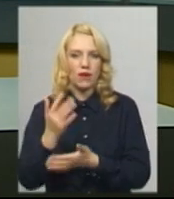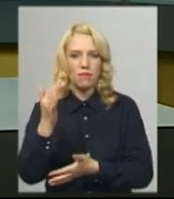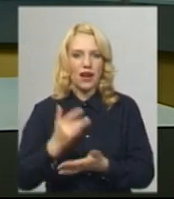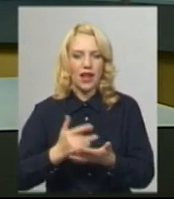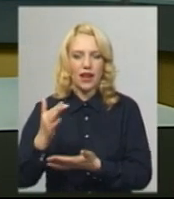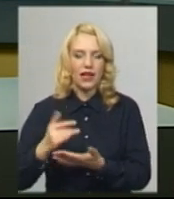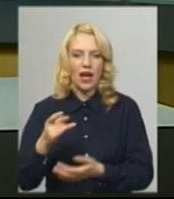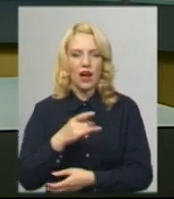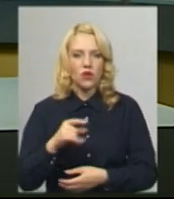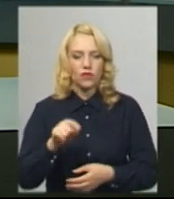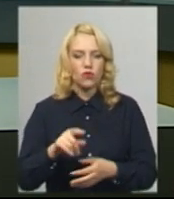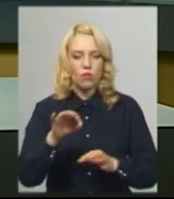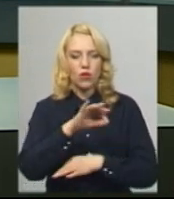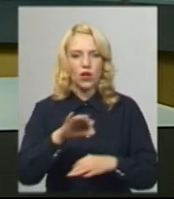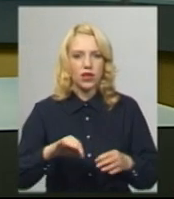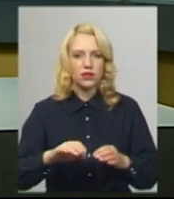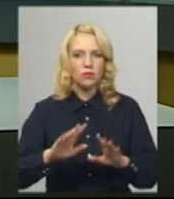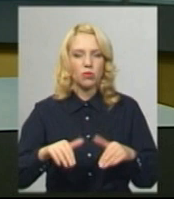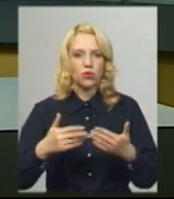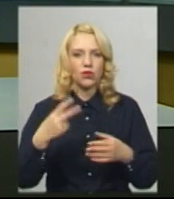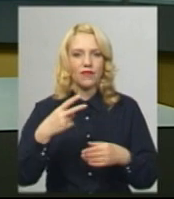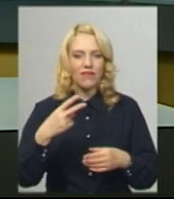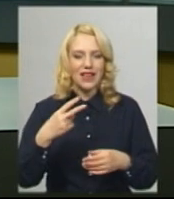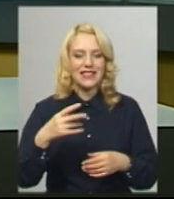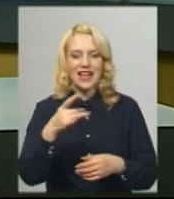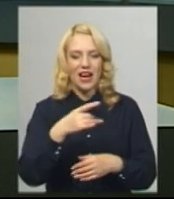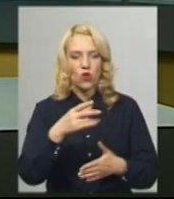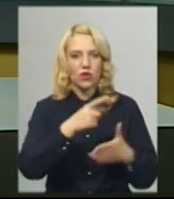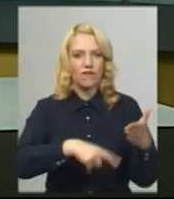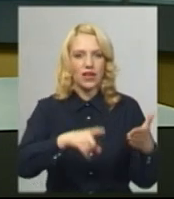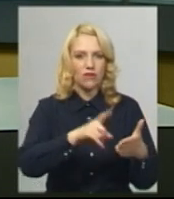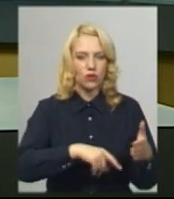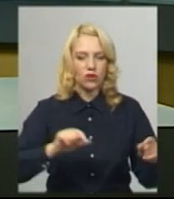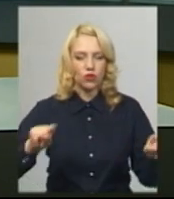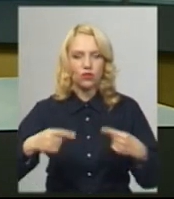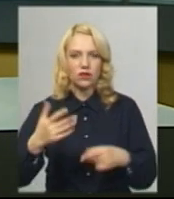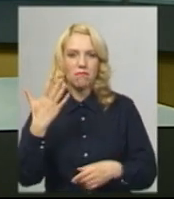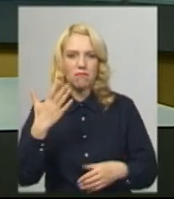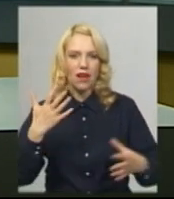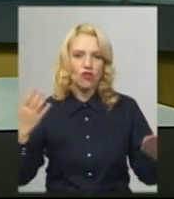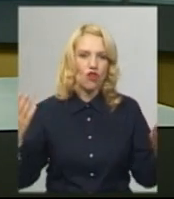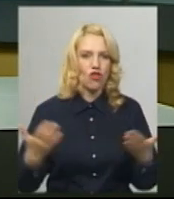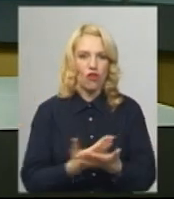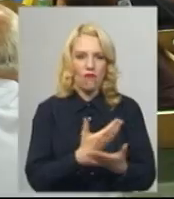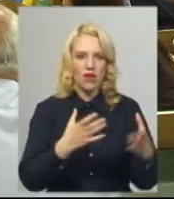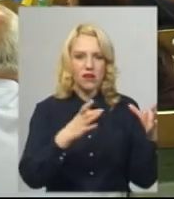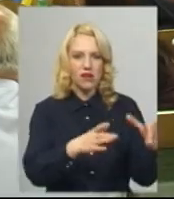У даному проєкті пропонують існуючі 20 районів Хмельниччини ліквідувати та утворити 5 нових. Подробиці в сюжеті.